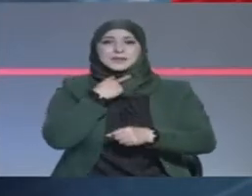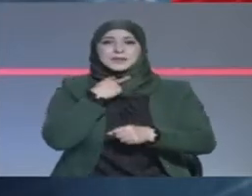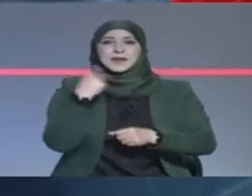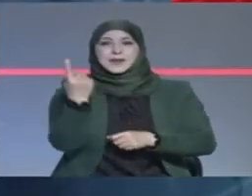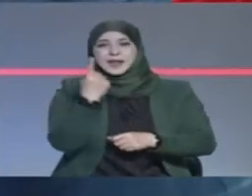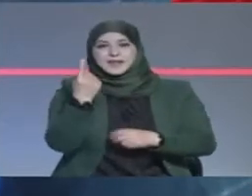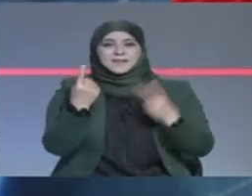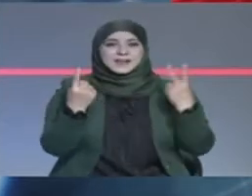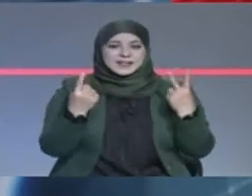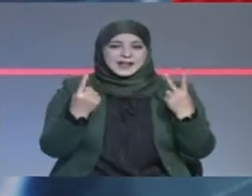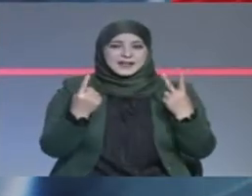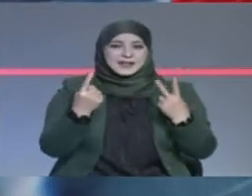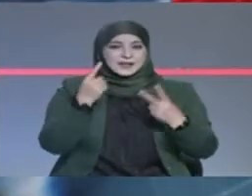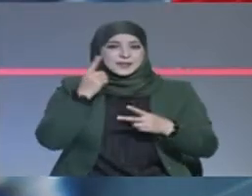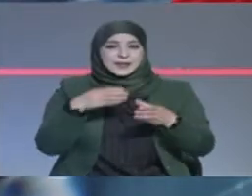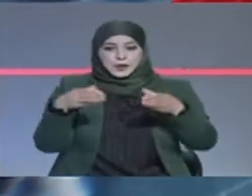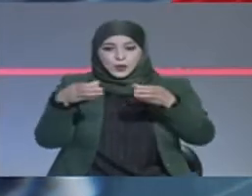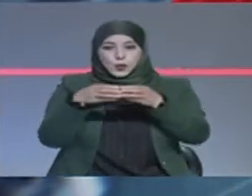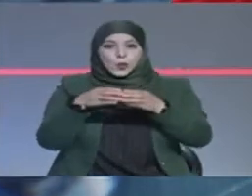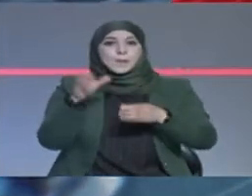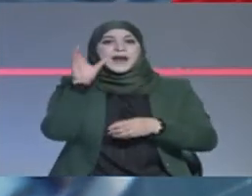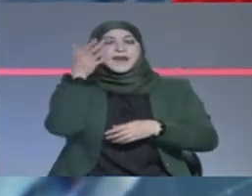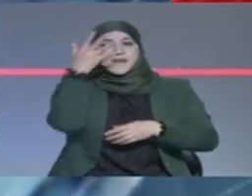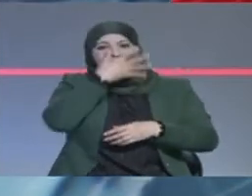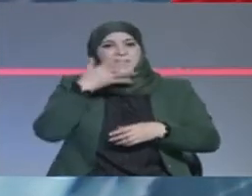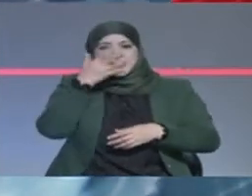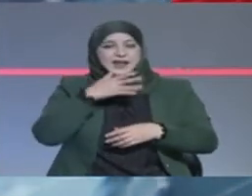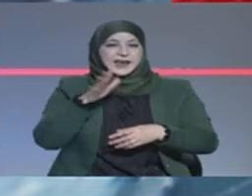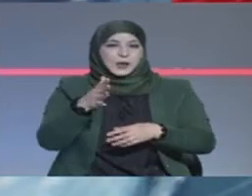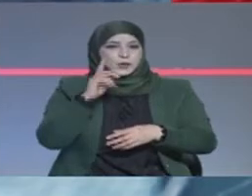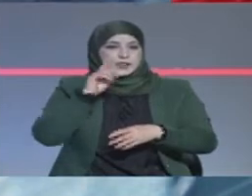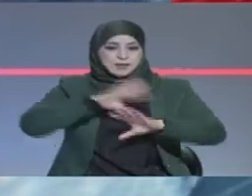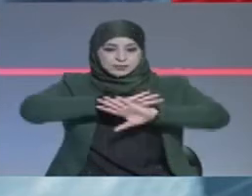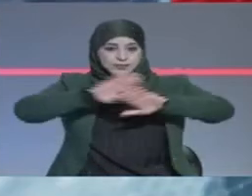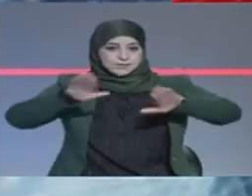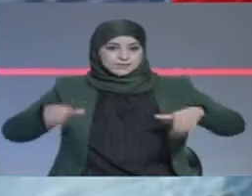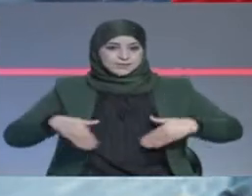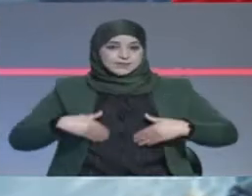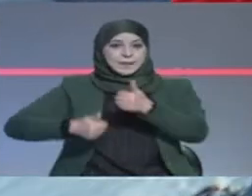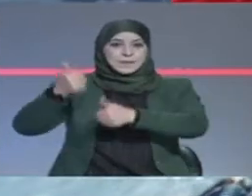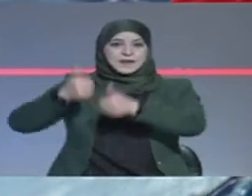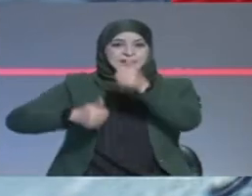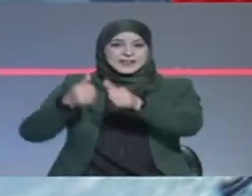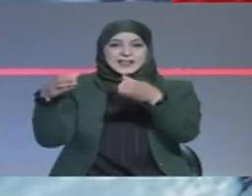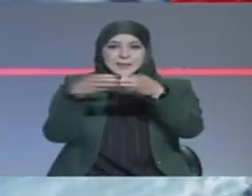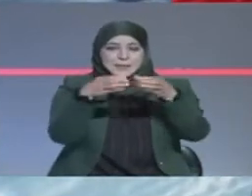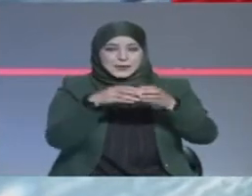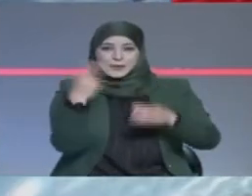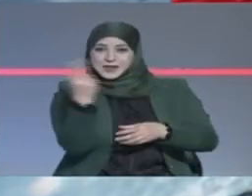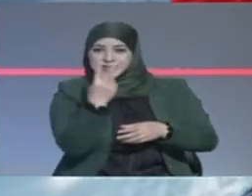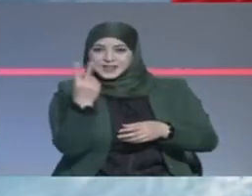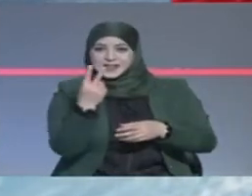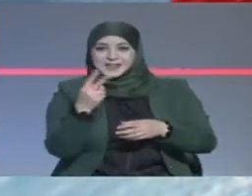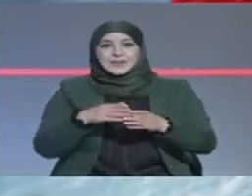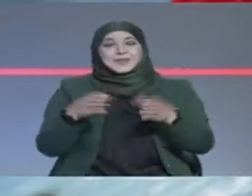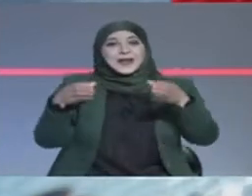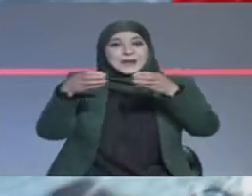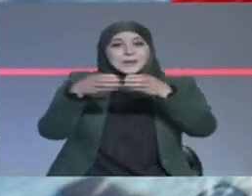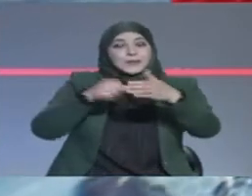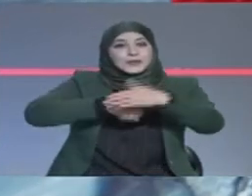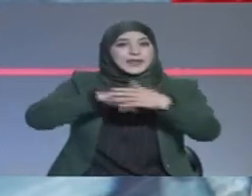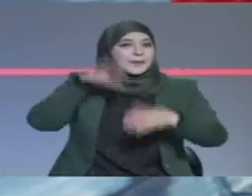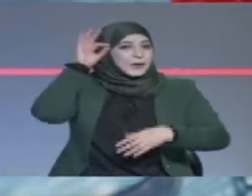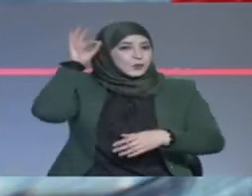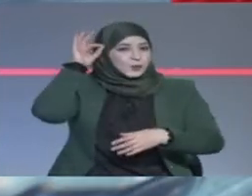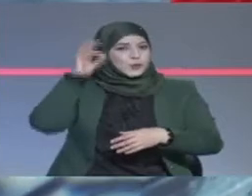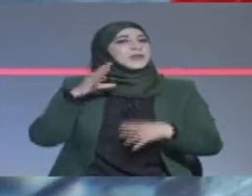لاثنين أمام منتخب إفريقيا الوسطى لحساب الجولة الأخيرة من منافسات المجموعة الثانية المنتخب التونسي